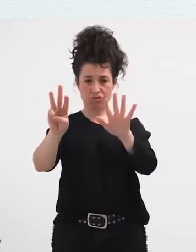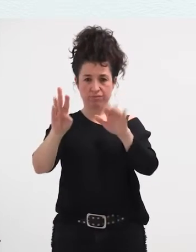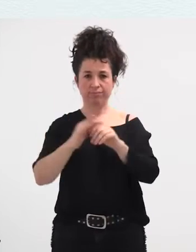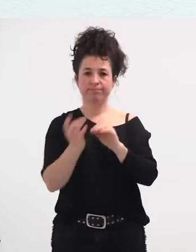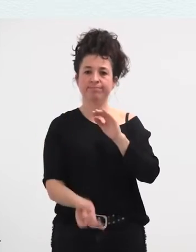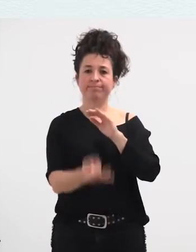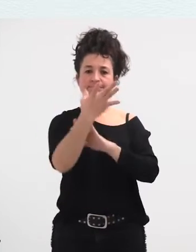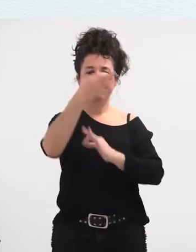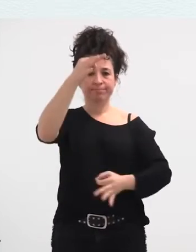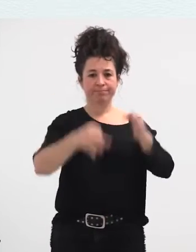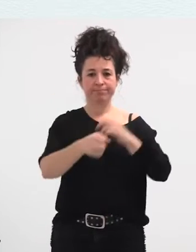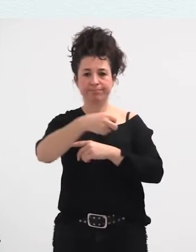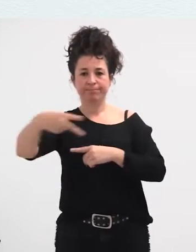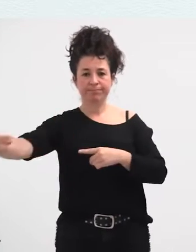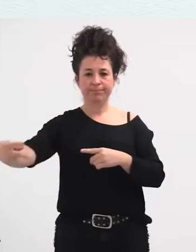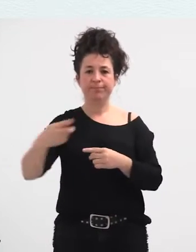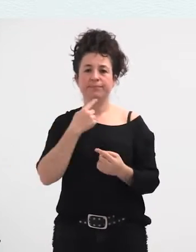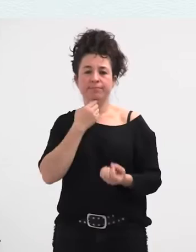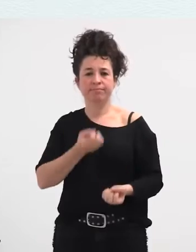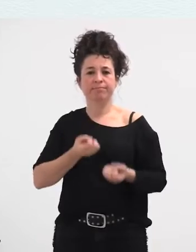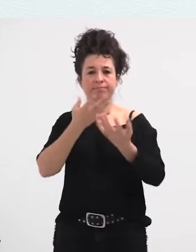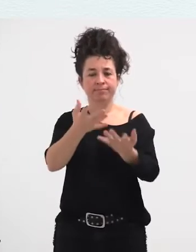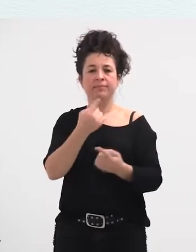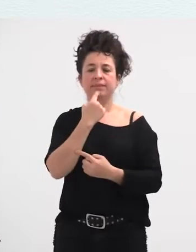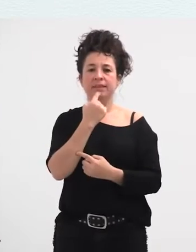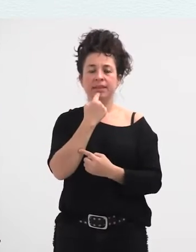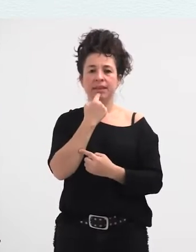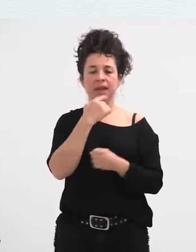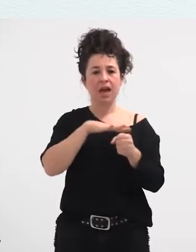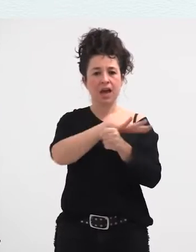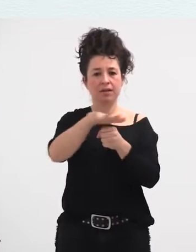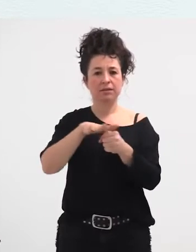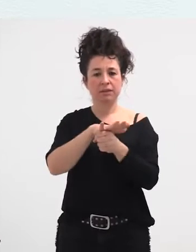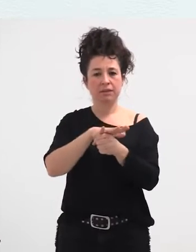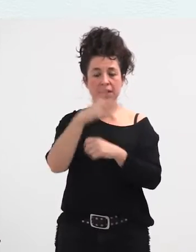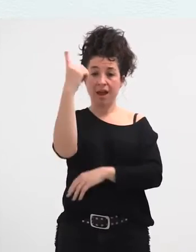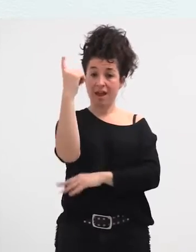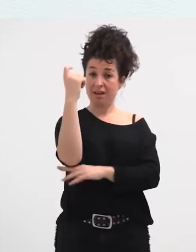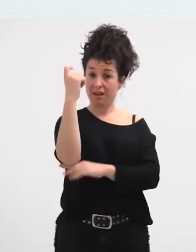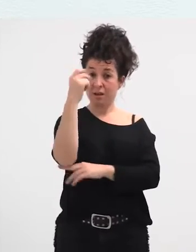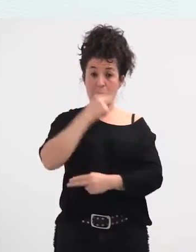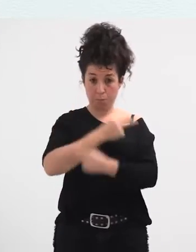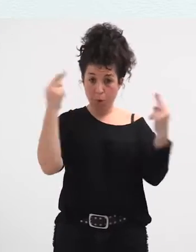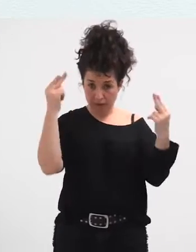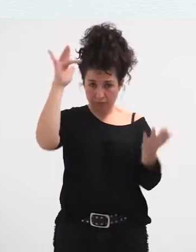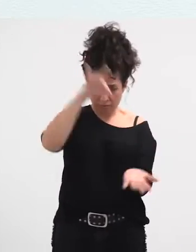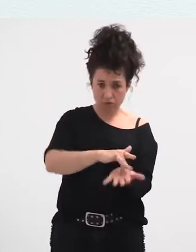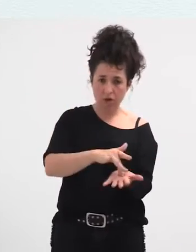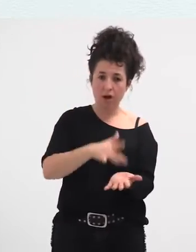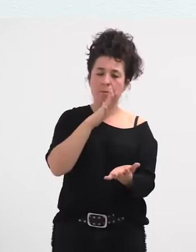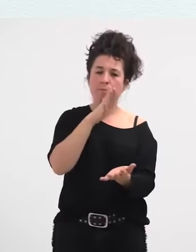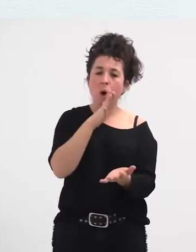adierazizuena, eremu publikoan, alegia alardeak publikoak zirenean, ziren alardeak,